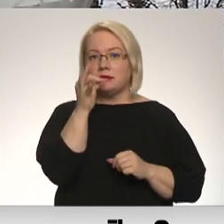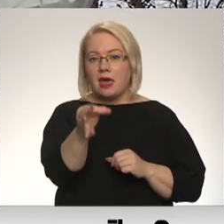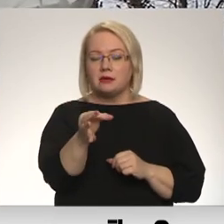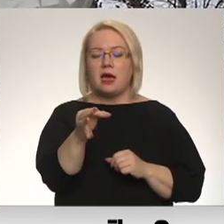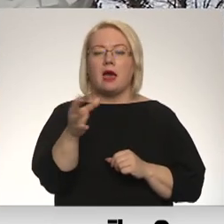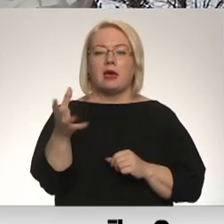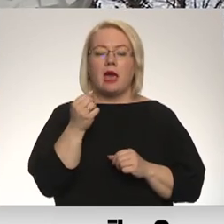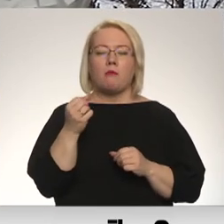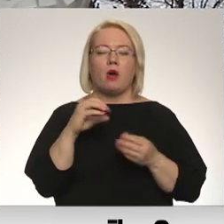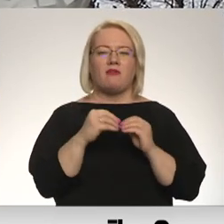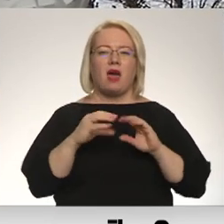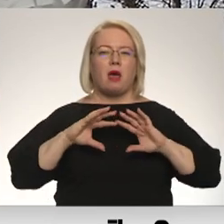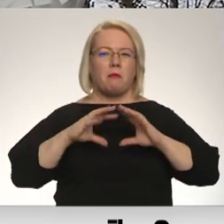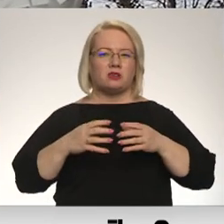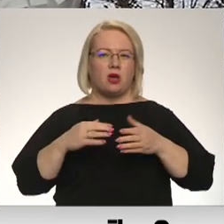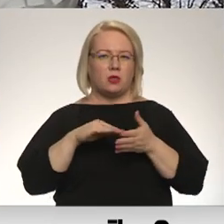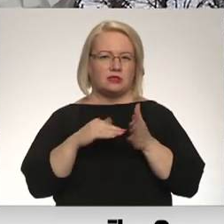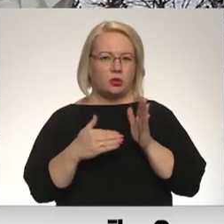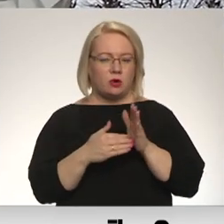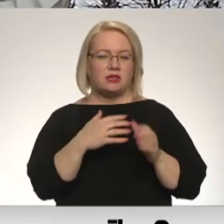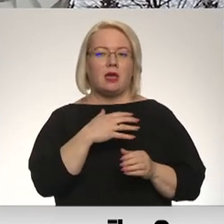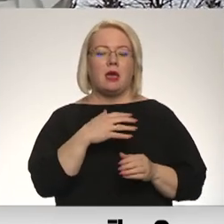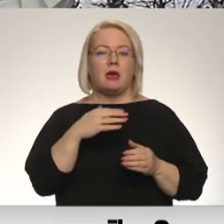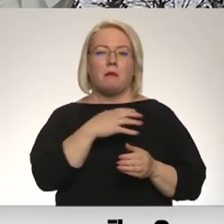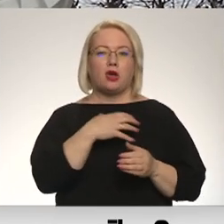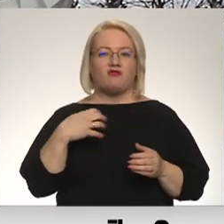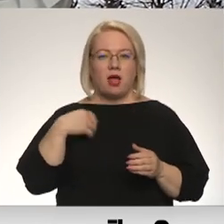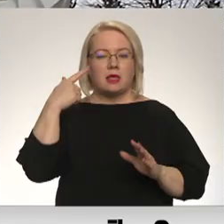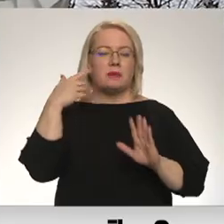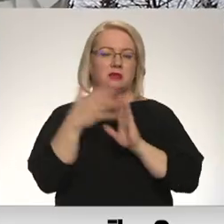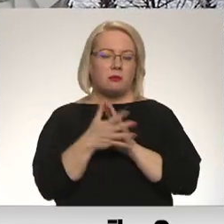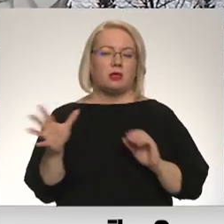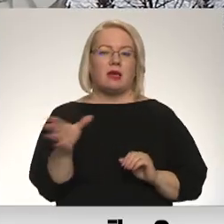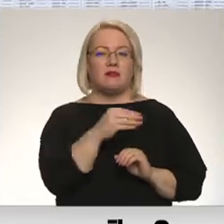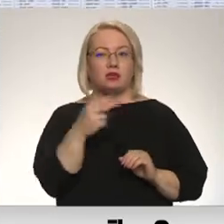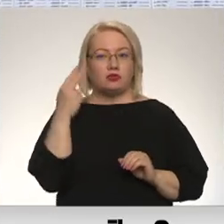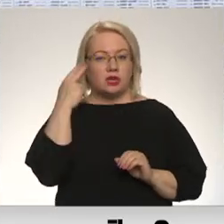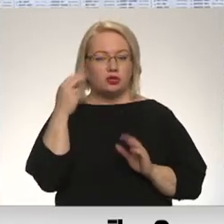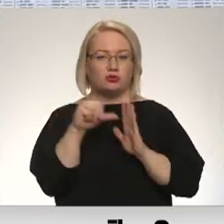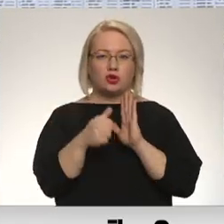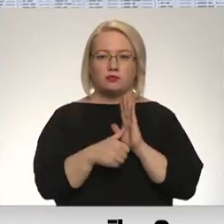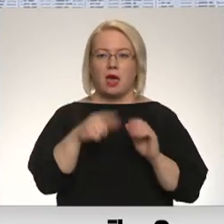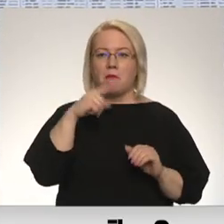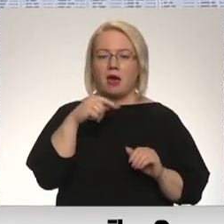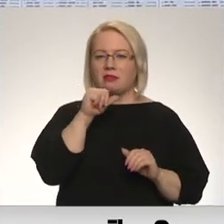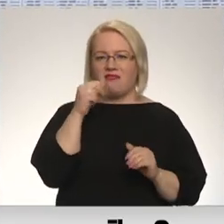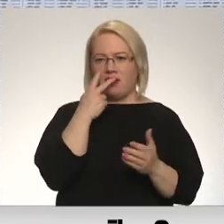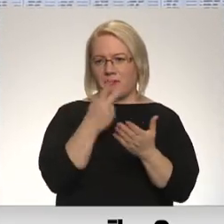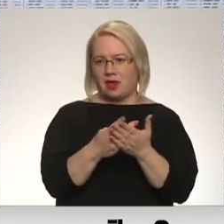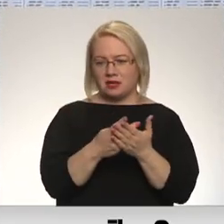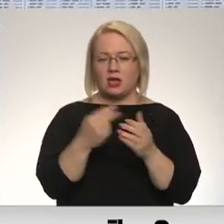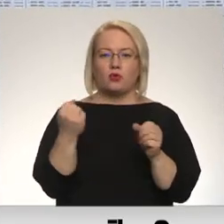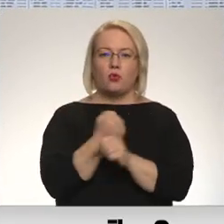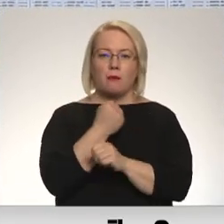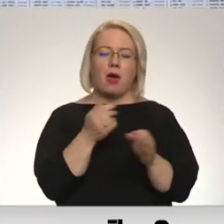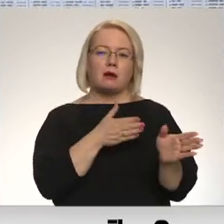vērā ģeopolitisko situāciju, pašvaldība apzinās, ka visus iespējamos riskus 16. mērtā nevar paredzēt, tomēr ir